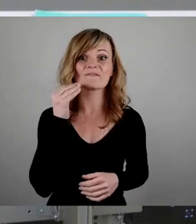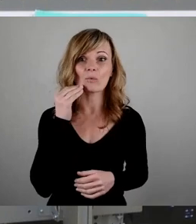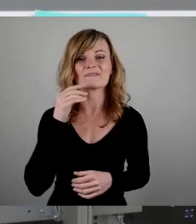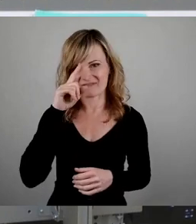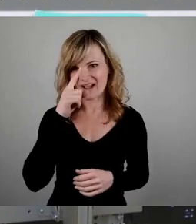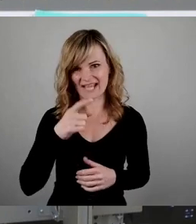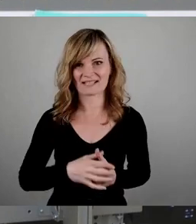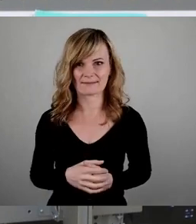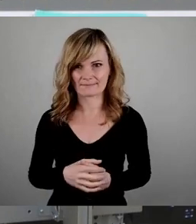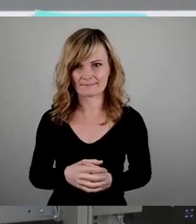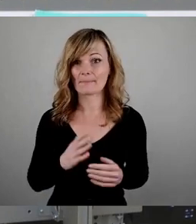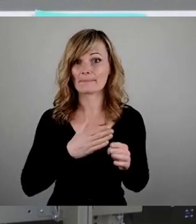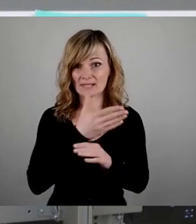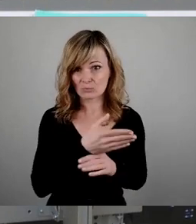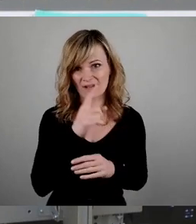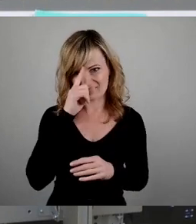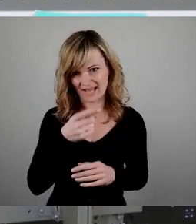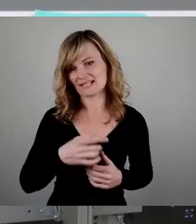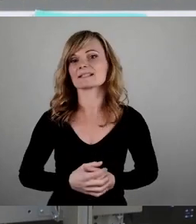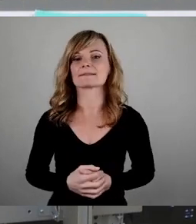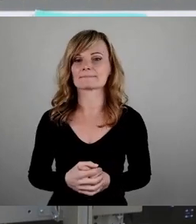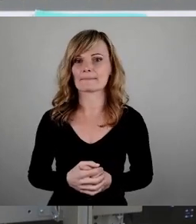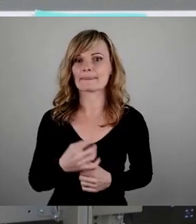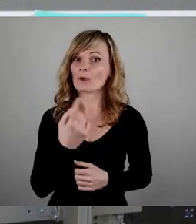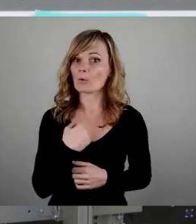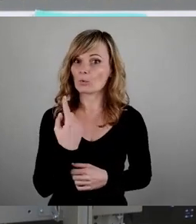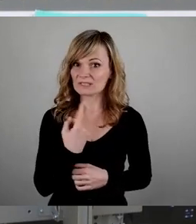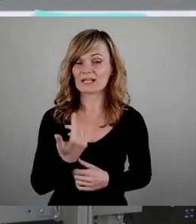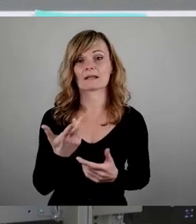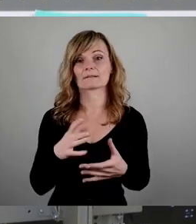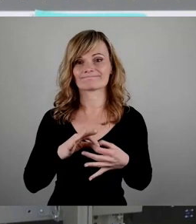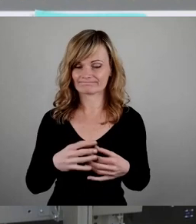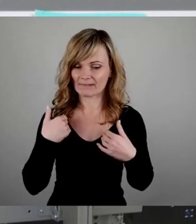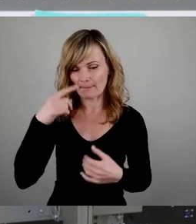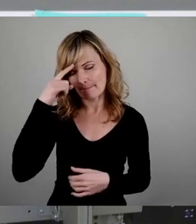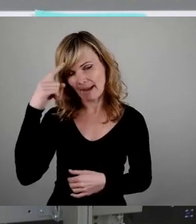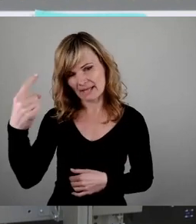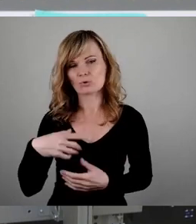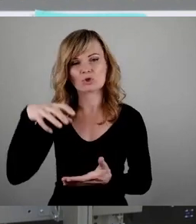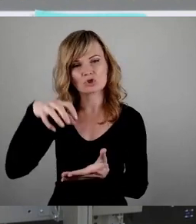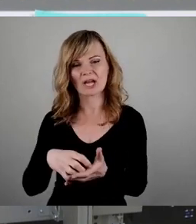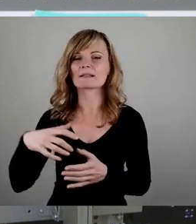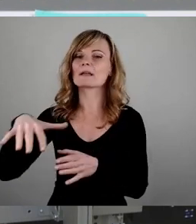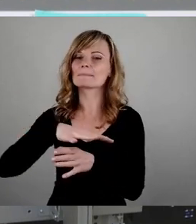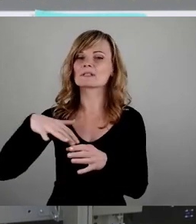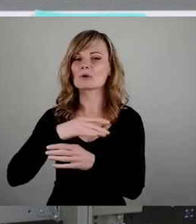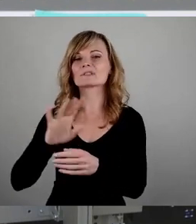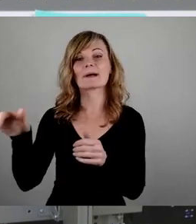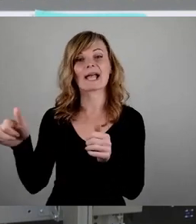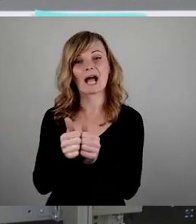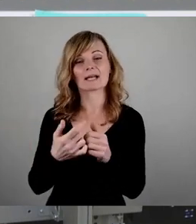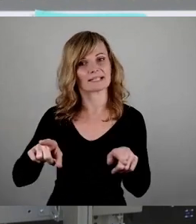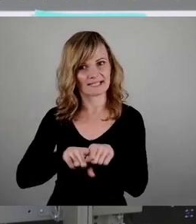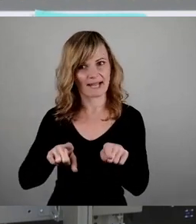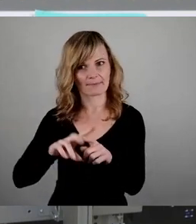das wissen auch die Besucher. Unsere Position deckt sich dabei mit der Position des Stadtbezirksbeirats. Wir haben da